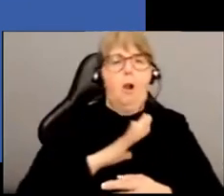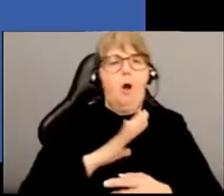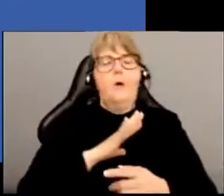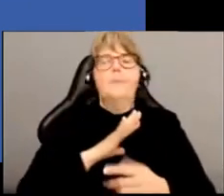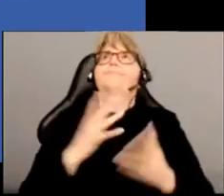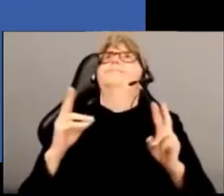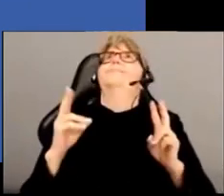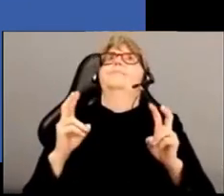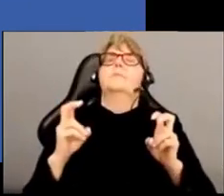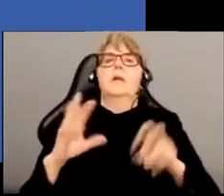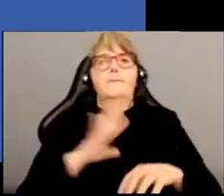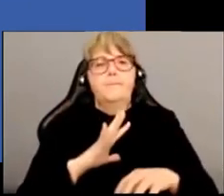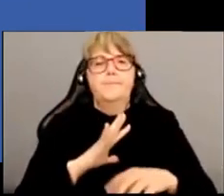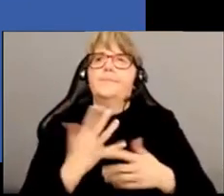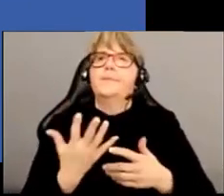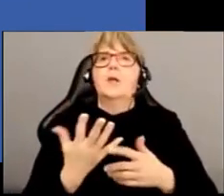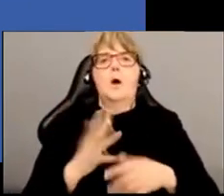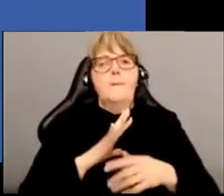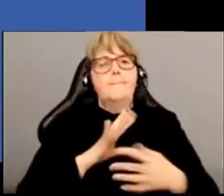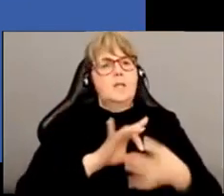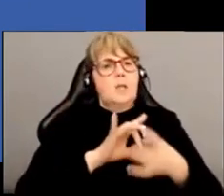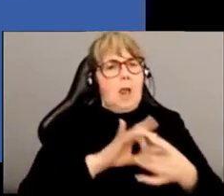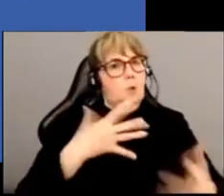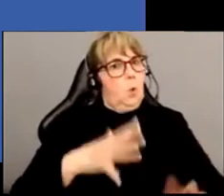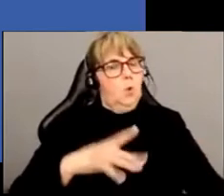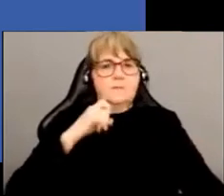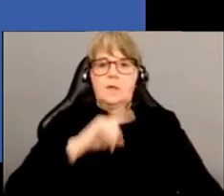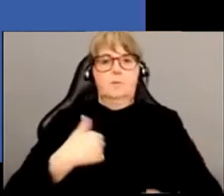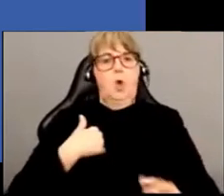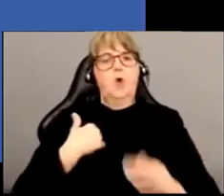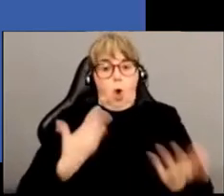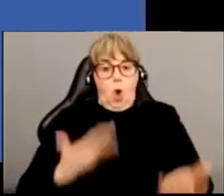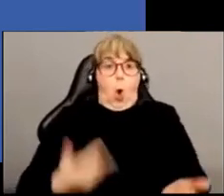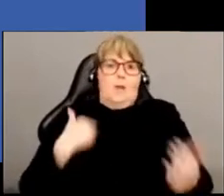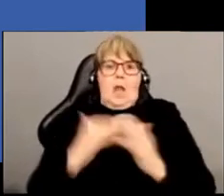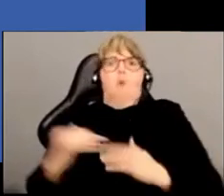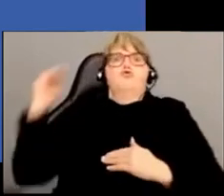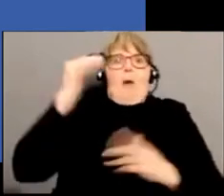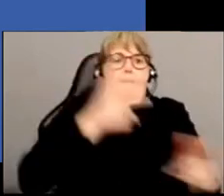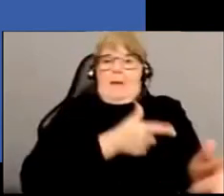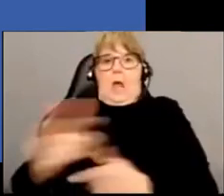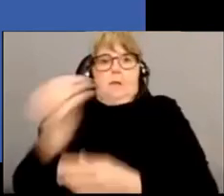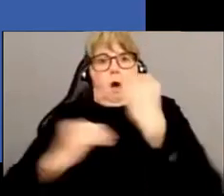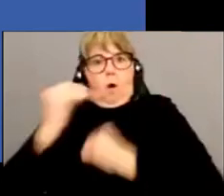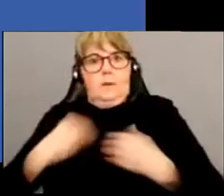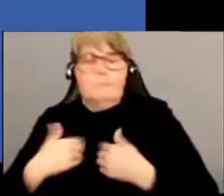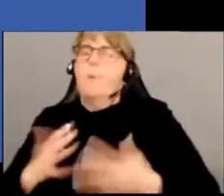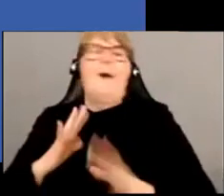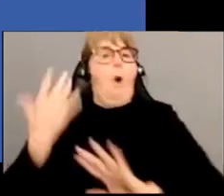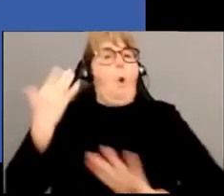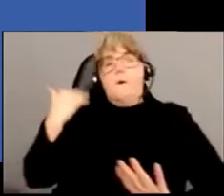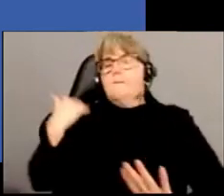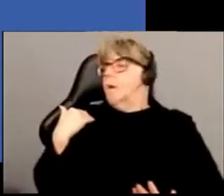relations assez complexes. Nous n'étions pas le superprédateur que nous sommes aujourd'hui avec les animaux. Il y avait effectivement des